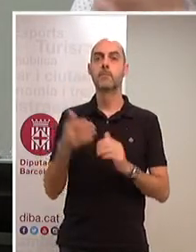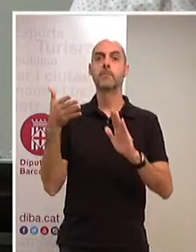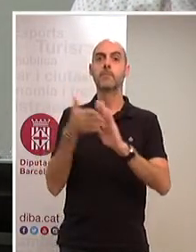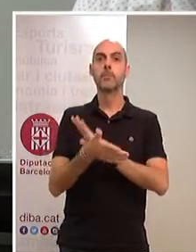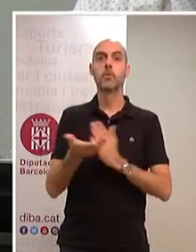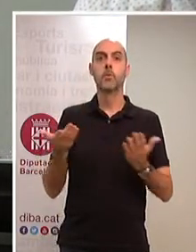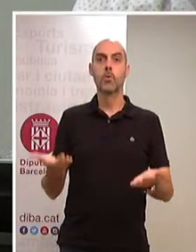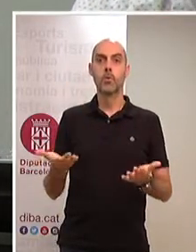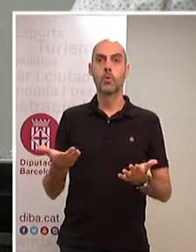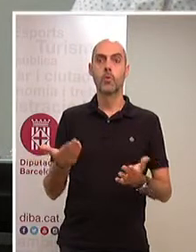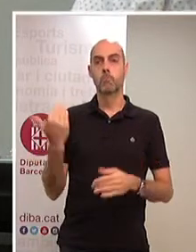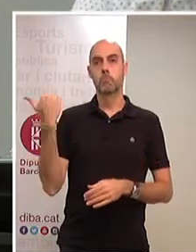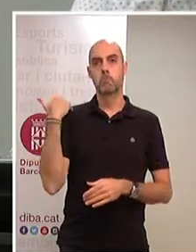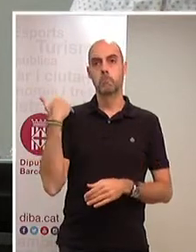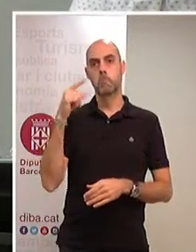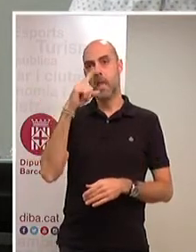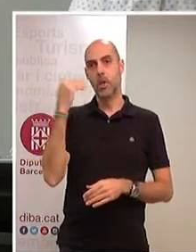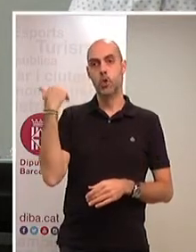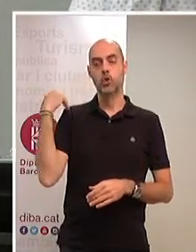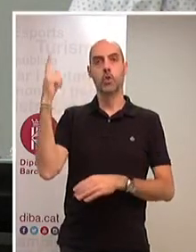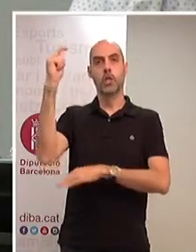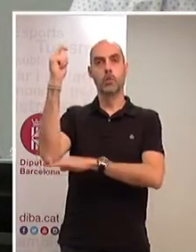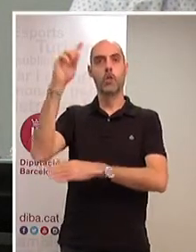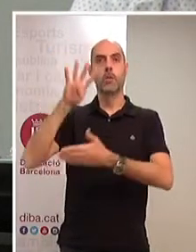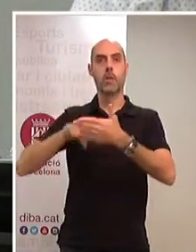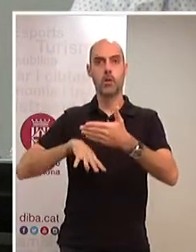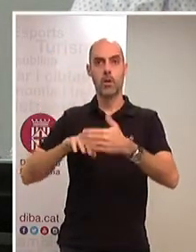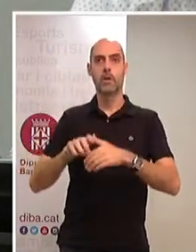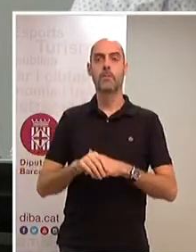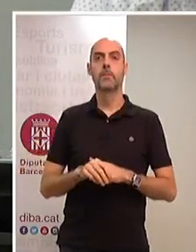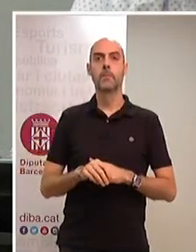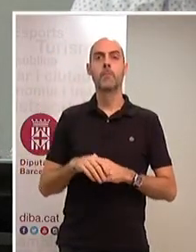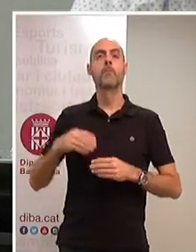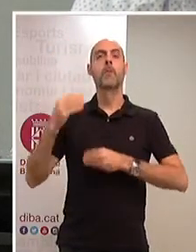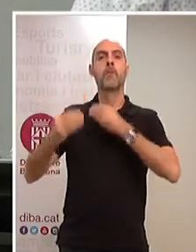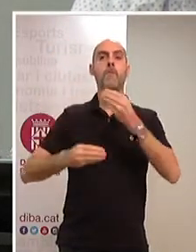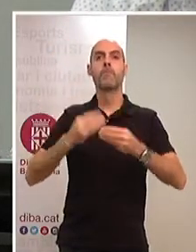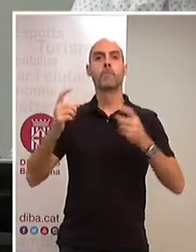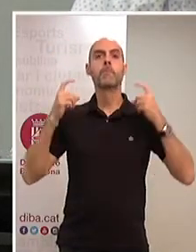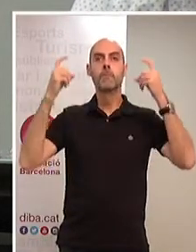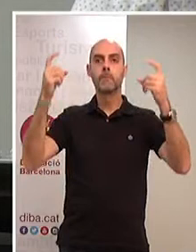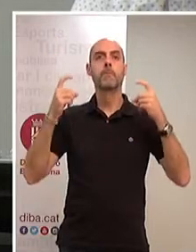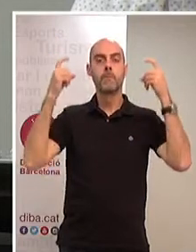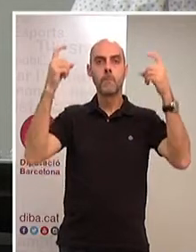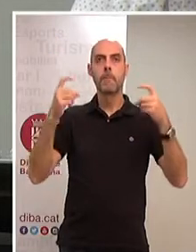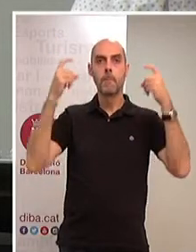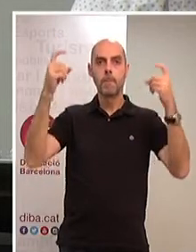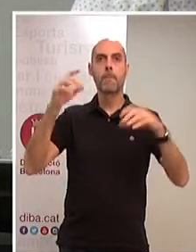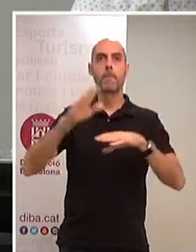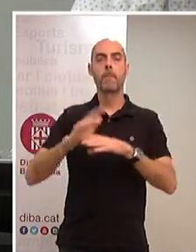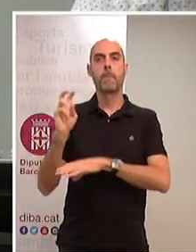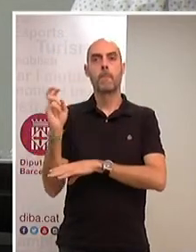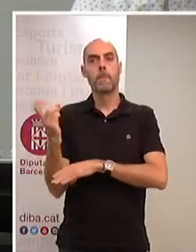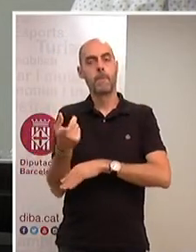en els darrers anys, la Diputació de Barcelona ha fet un important esforç per aixecar múltiples recursos